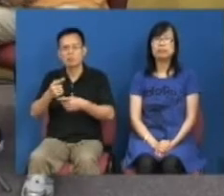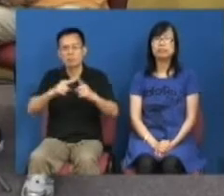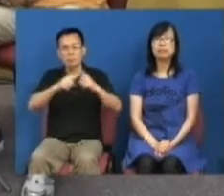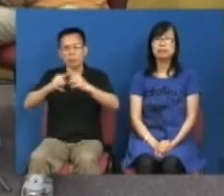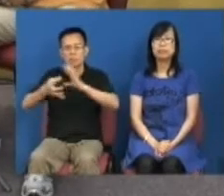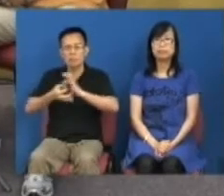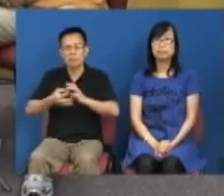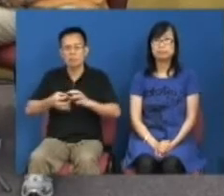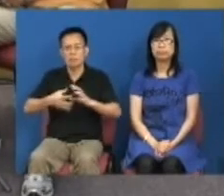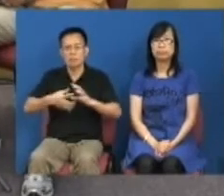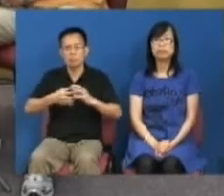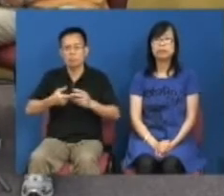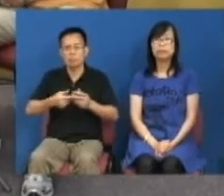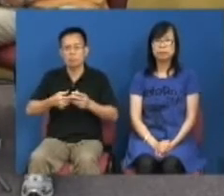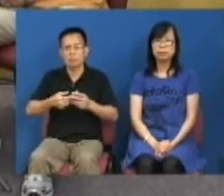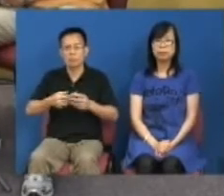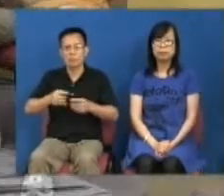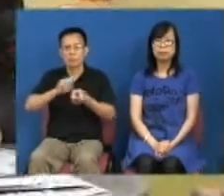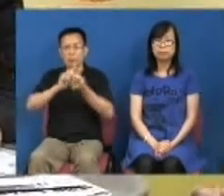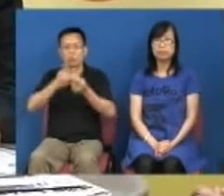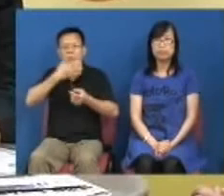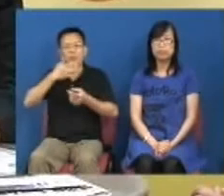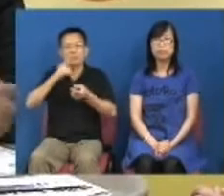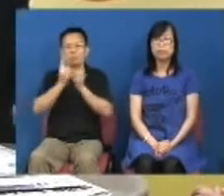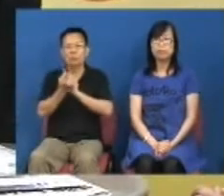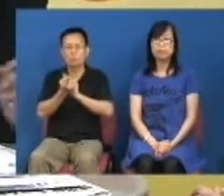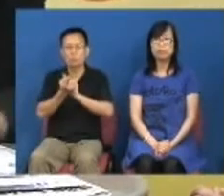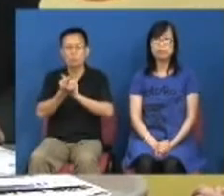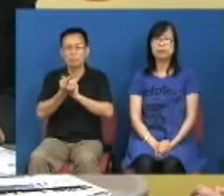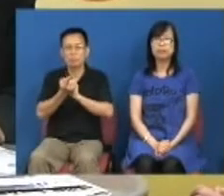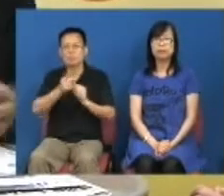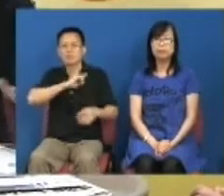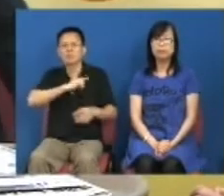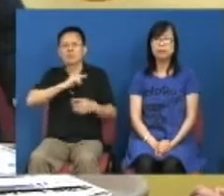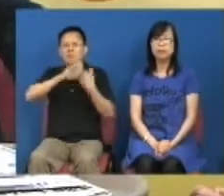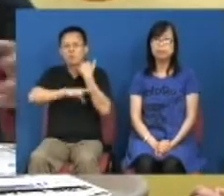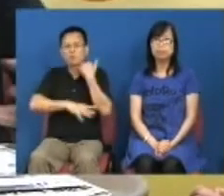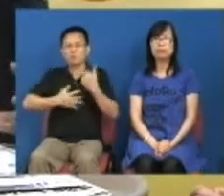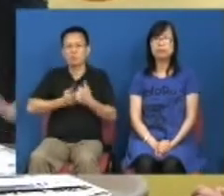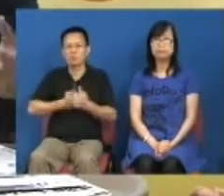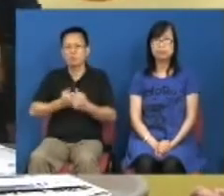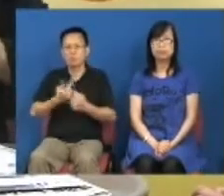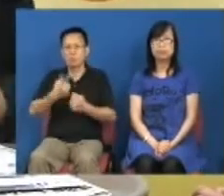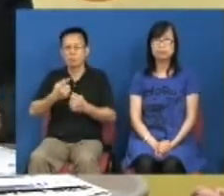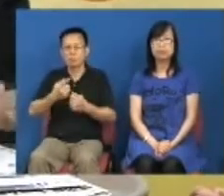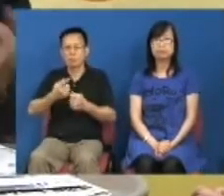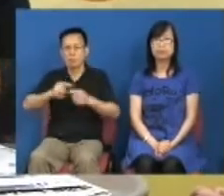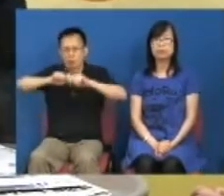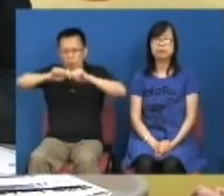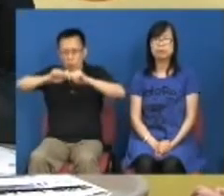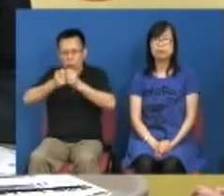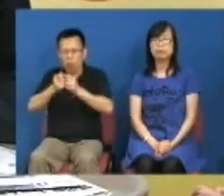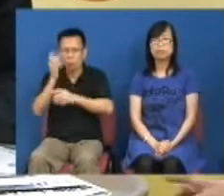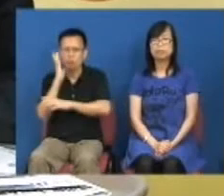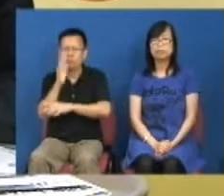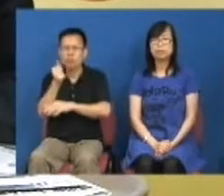青年代表周浩鼎是律师可以这样理环曲折去说法例你就知道